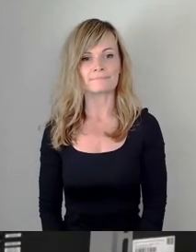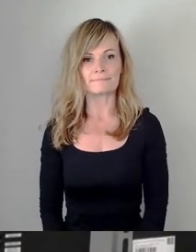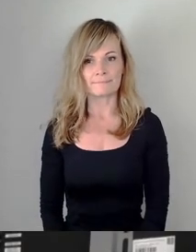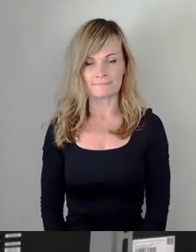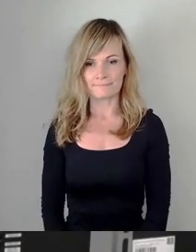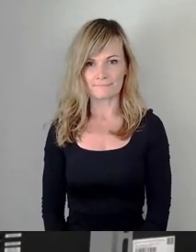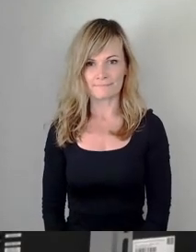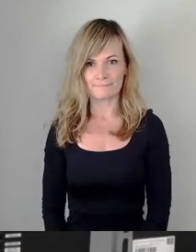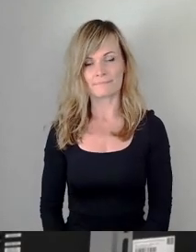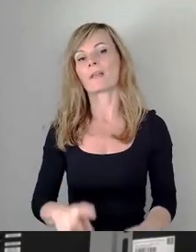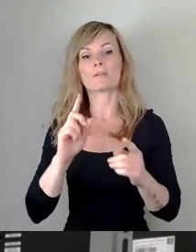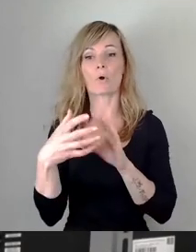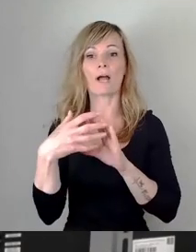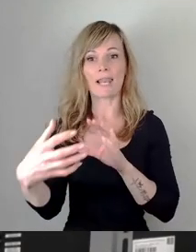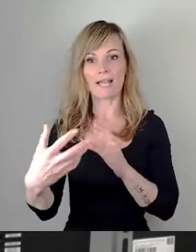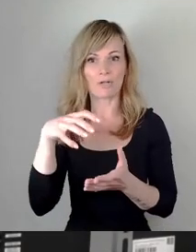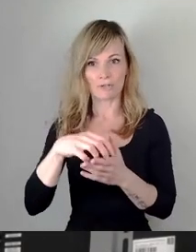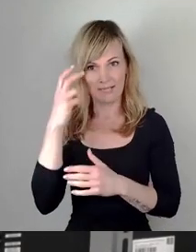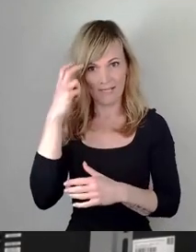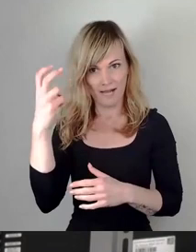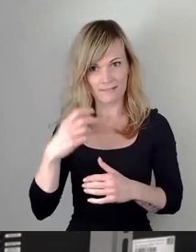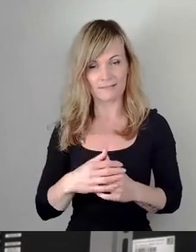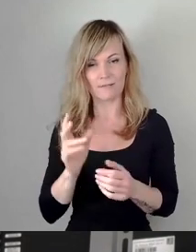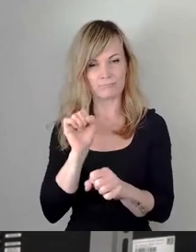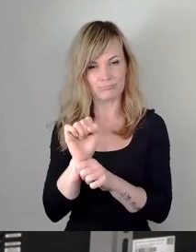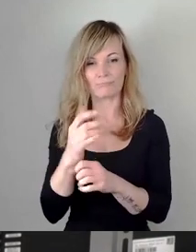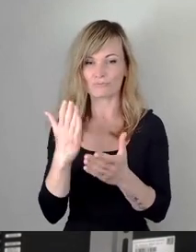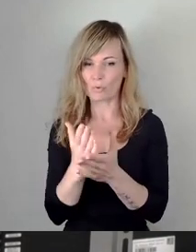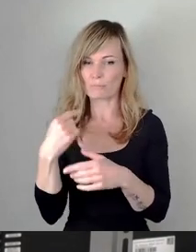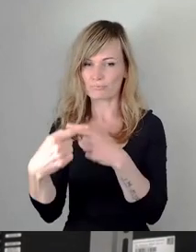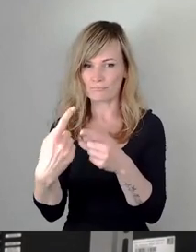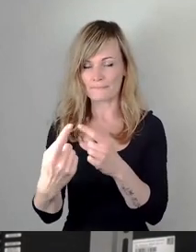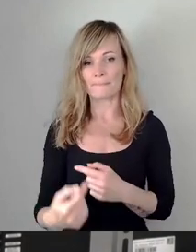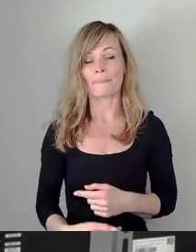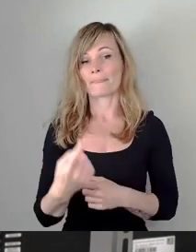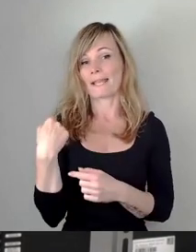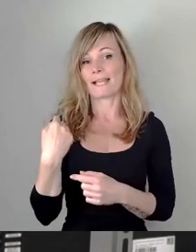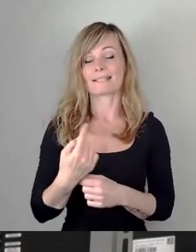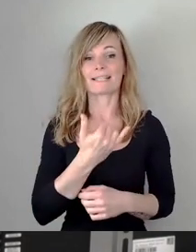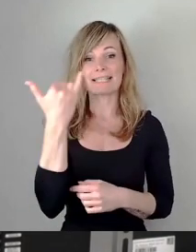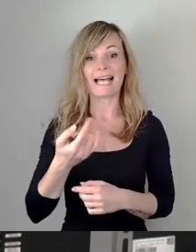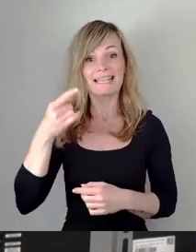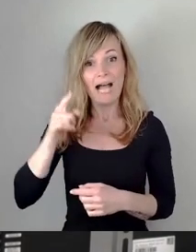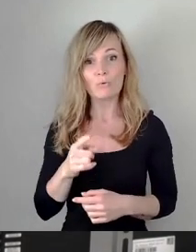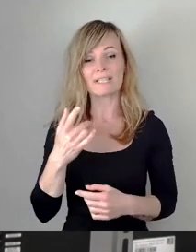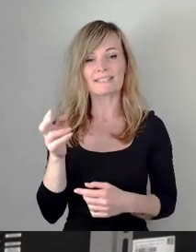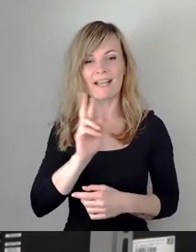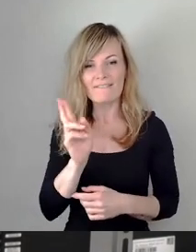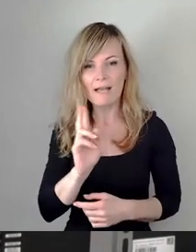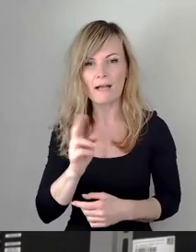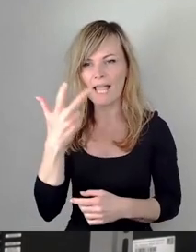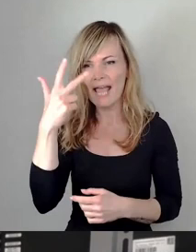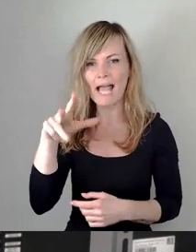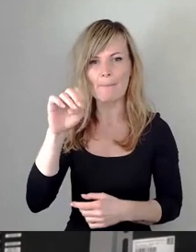Noch länger im Stadtrat, nämlich seit dem vergangenen Jahrtausend, sind Sie, nie da, Herr Mattes,